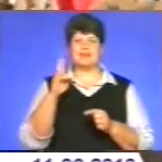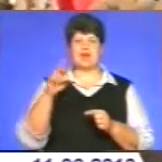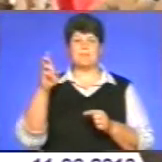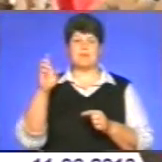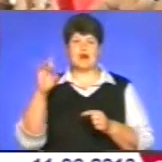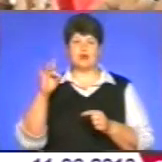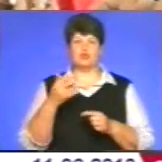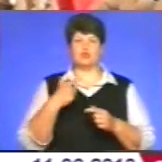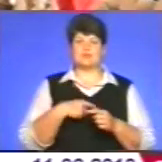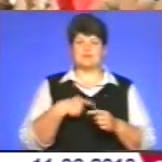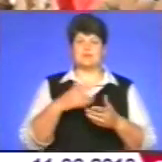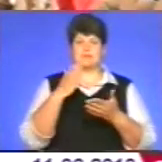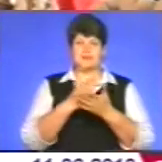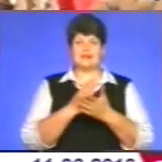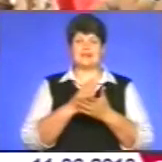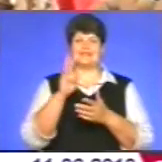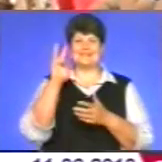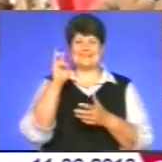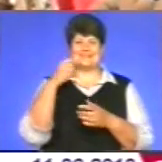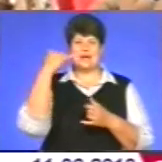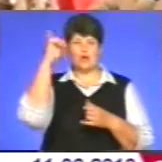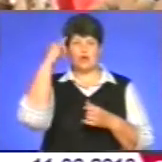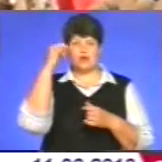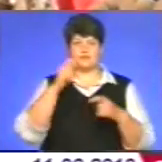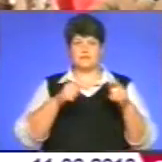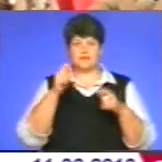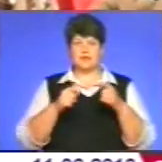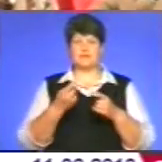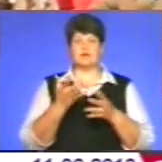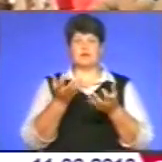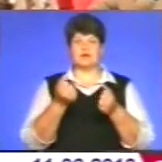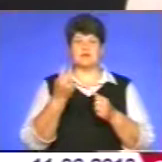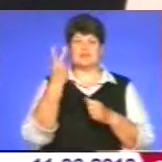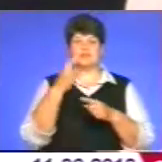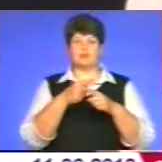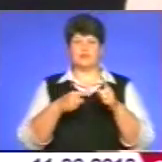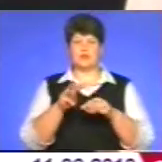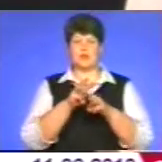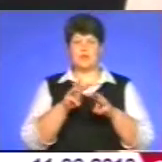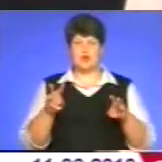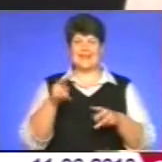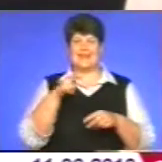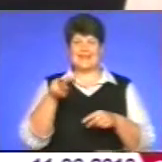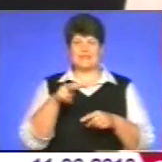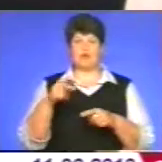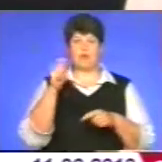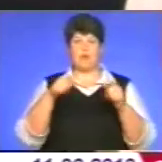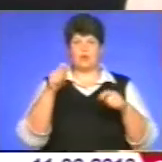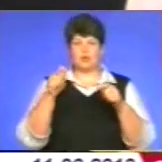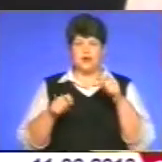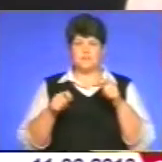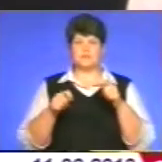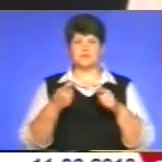Батьківщині має ферму, є 300 дійних корів. За рік він отримує 2,5 мільйони літрів молока по 90 тисяч літрів з корови.